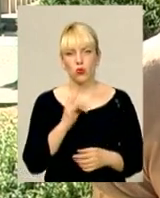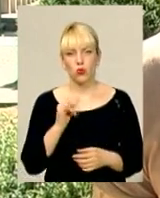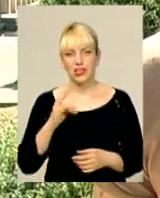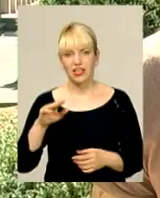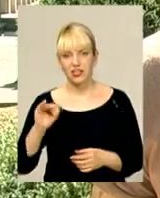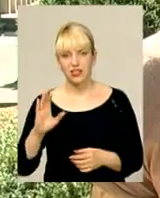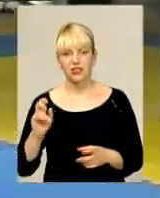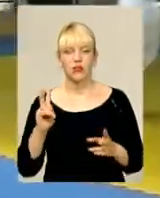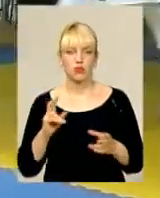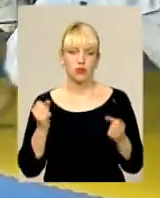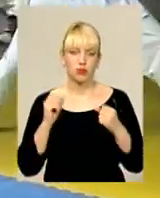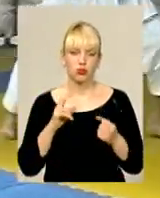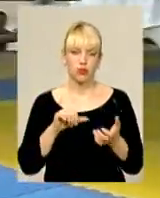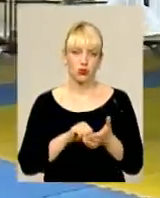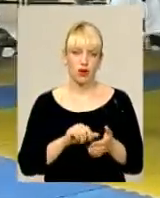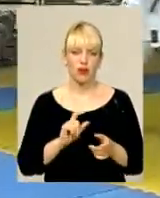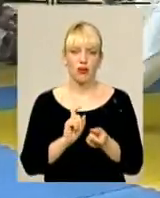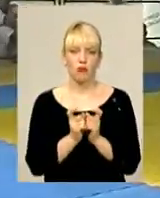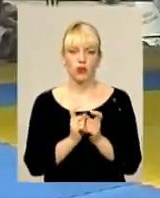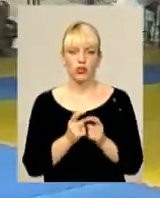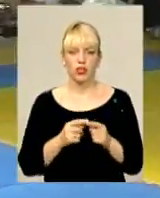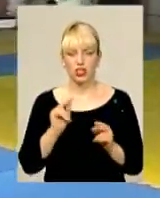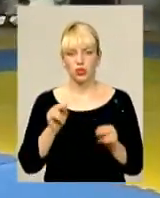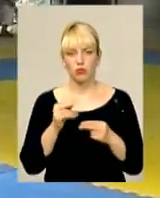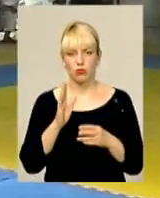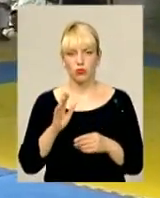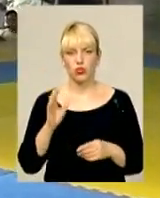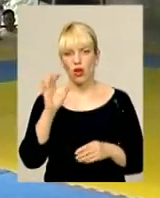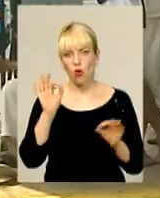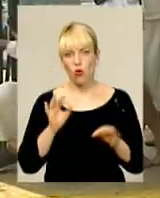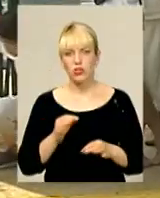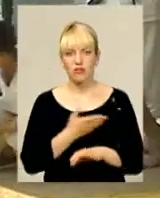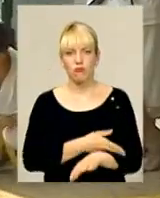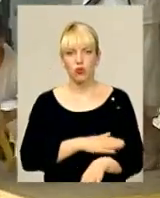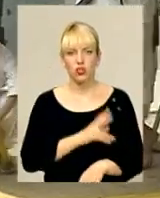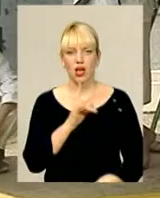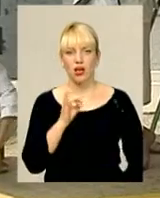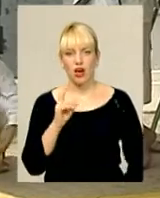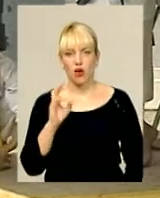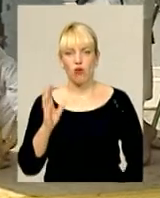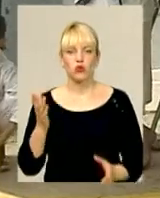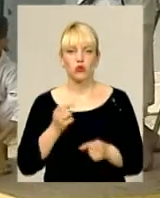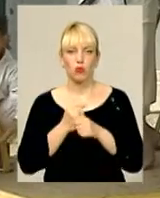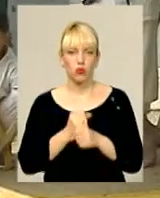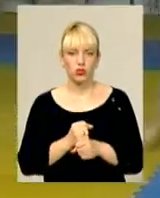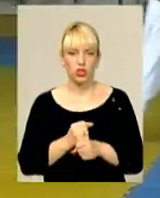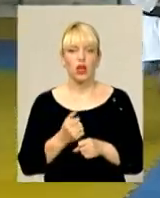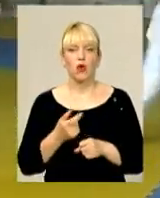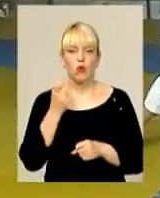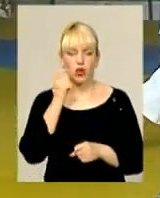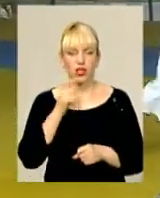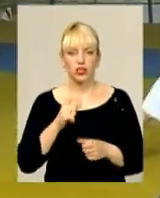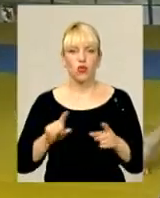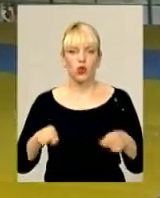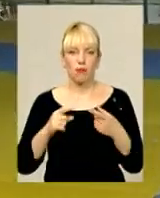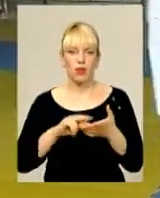які виступають в поєдинках. Чемпіонат світу з традиційного карате відбудеться восени у польському Кракові. Щодо Кубку України, то його організатори планують